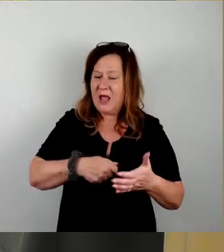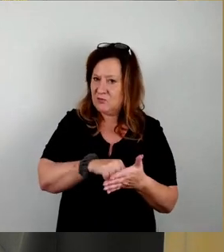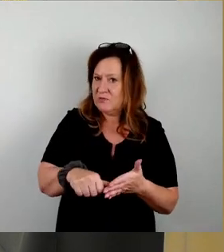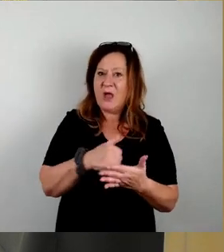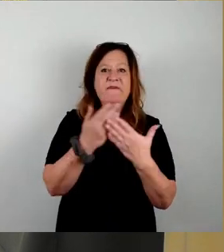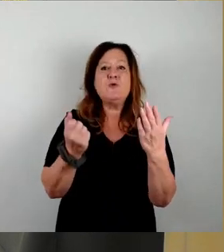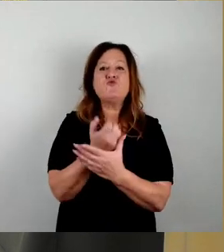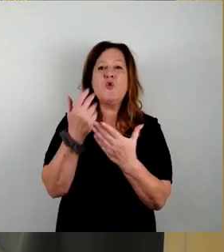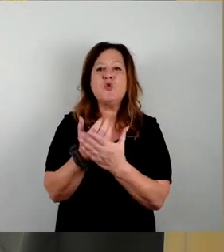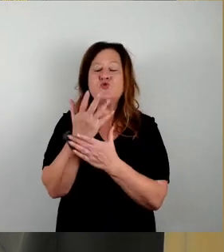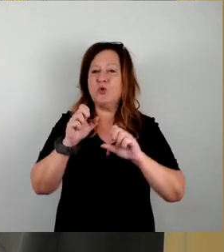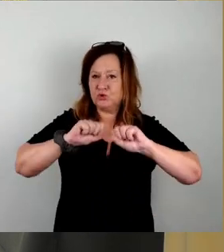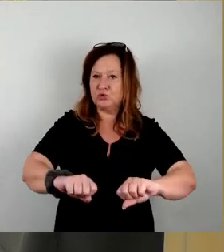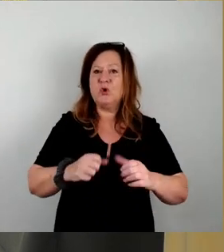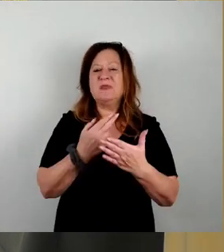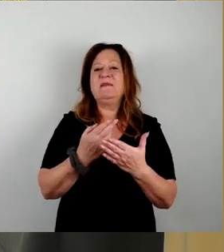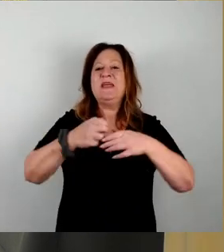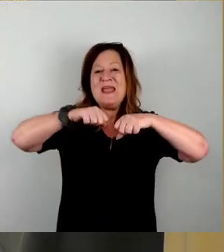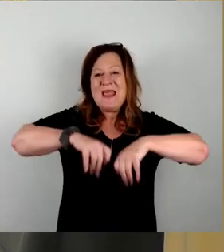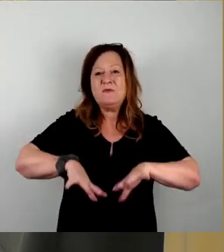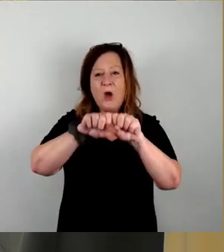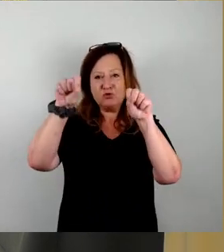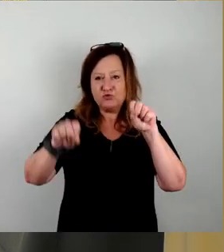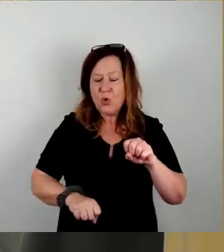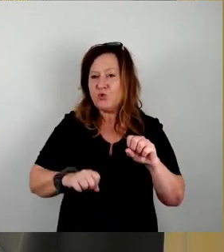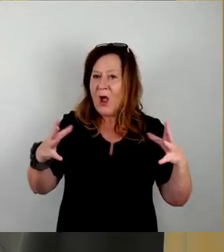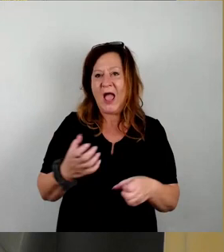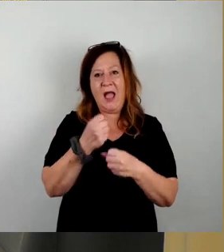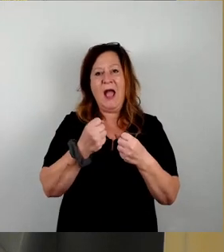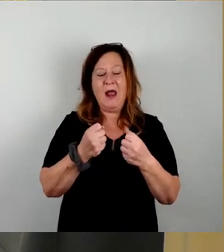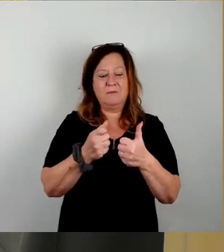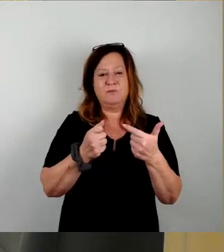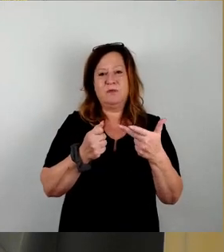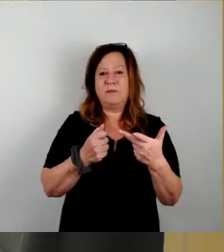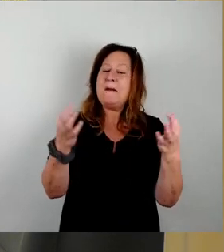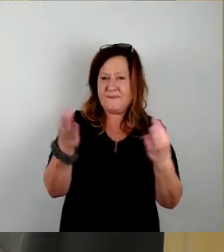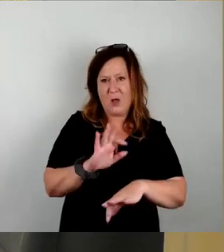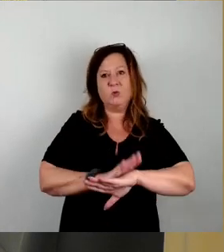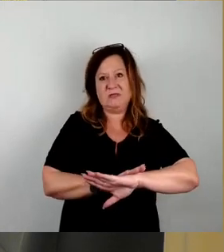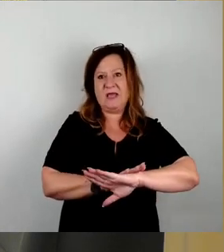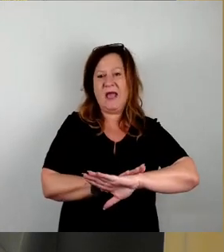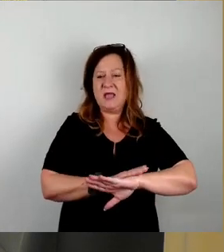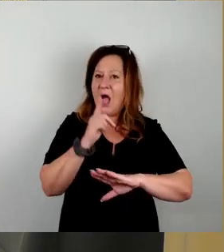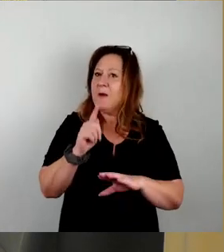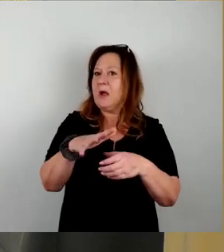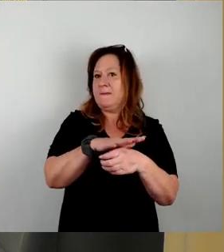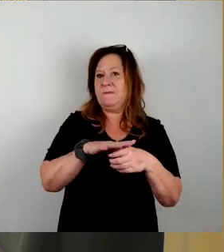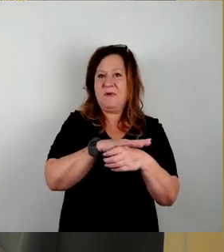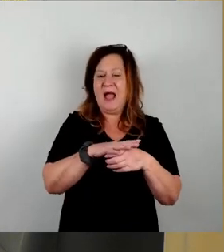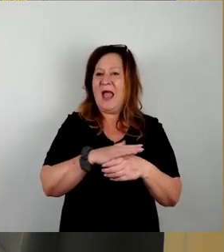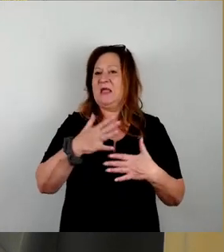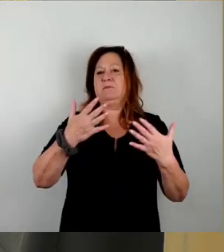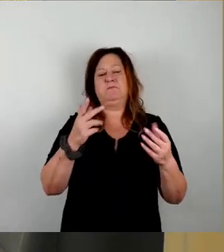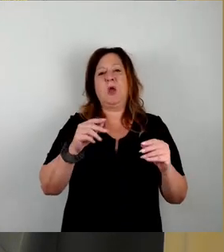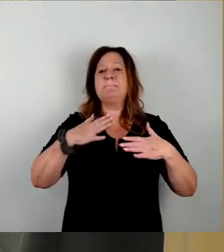wie wir IT-Struktur aufrechthalten. Und das wird auch etwas dauern, aber das ist durchaus ein Bereich, wo ich in meinem Geschäftsbereich, wo